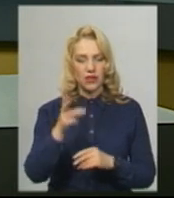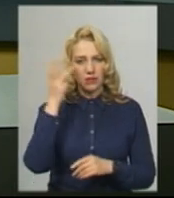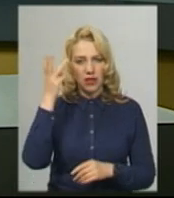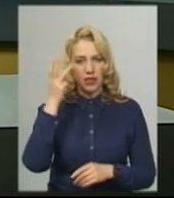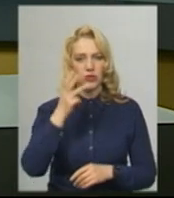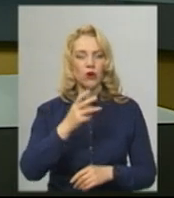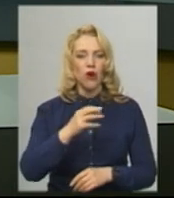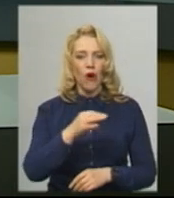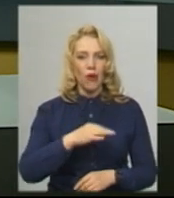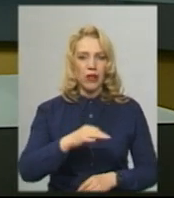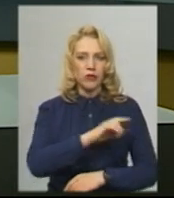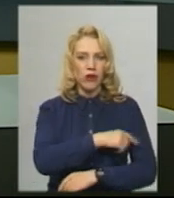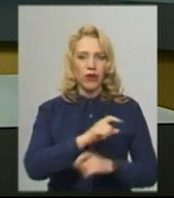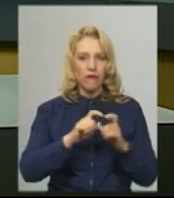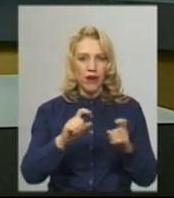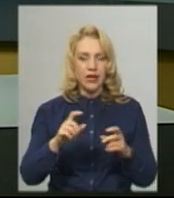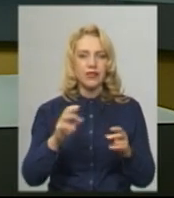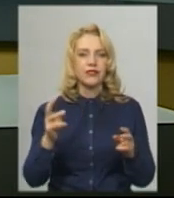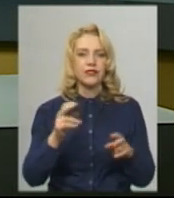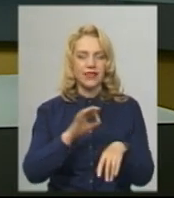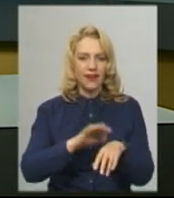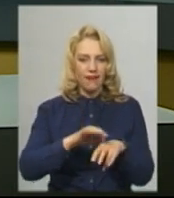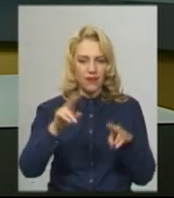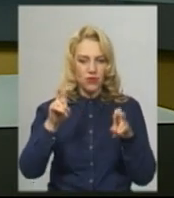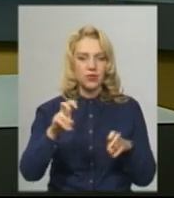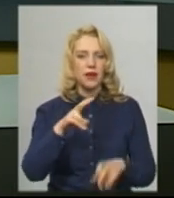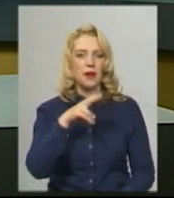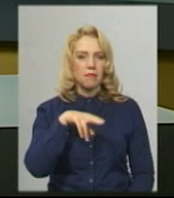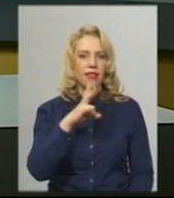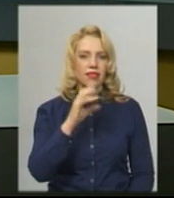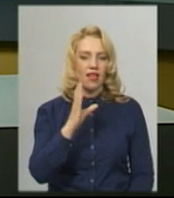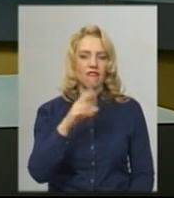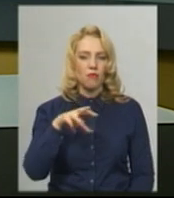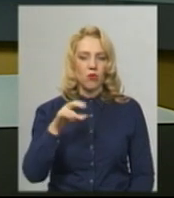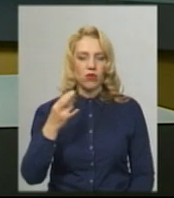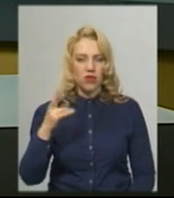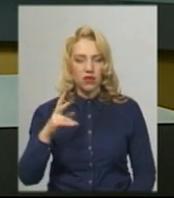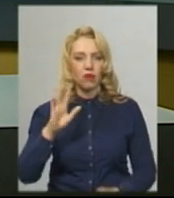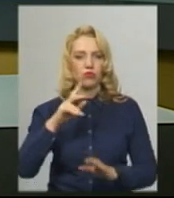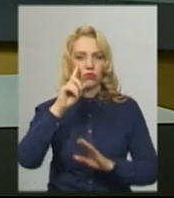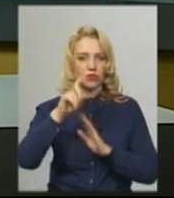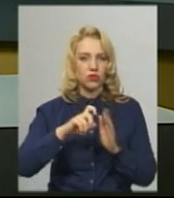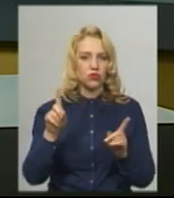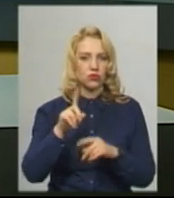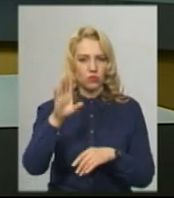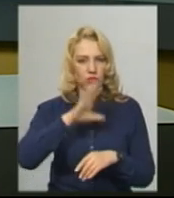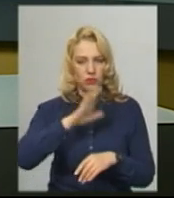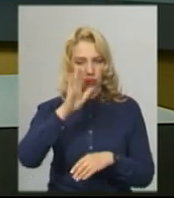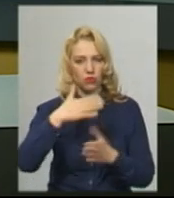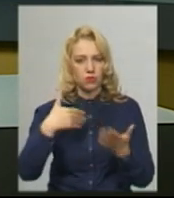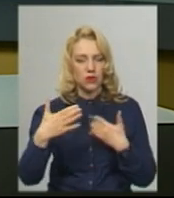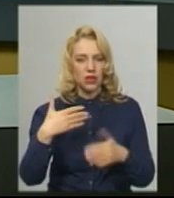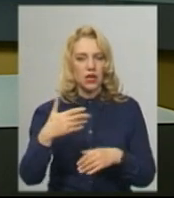обласну лікарню з діагнозом пневмонія. Згодом стало відомо, що чоловік з числа контактних осіб у хворого із Кам'янця